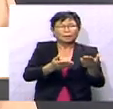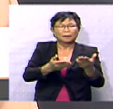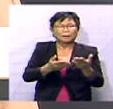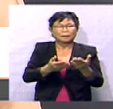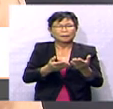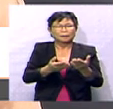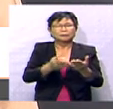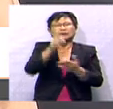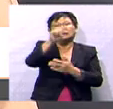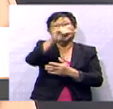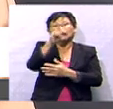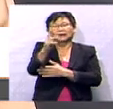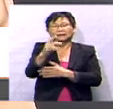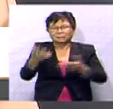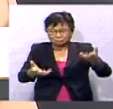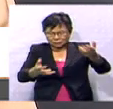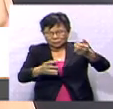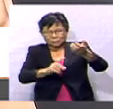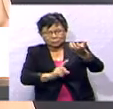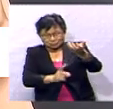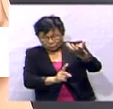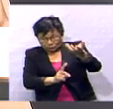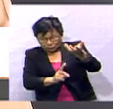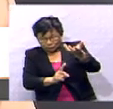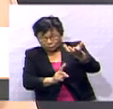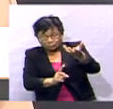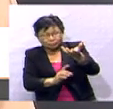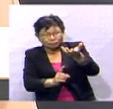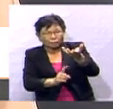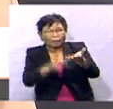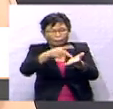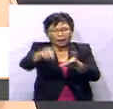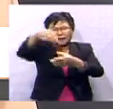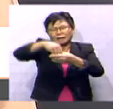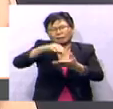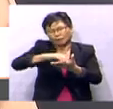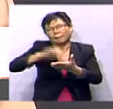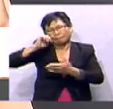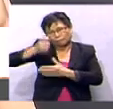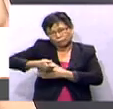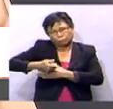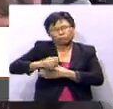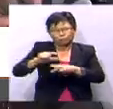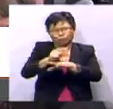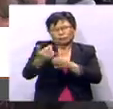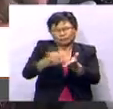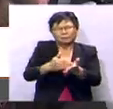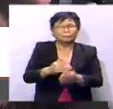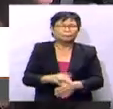facility di Tajak. Akan ditimbang dan hasil daripada bayaran itu akan dimasukkan dalam kad dan besok akan boleh digunakan.